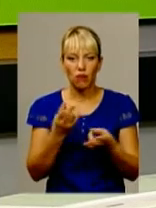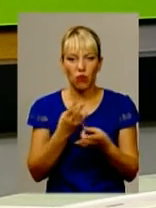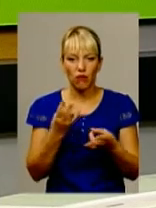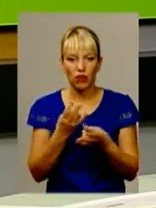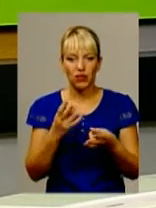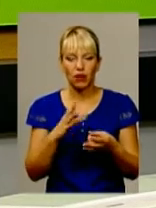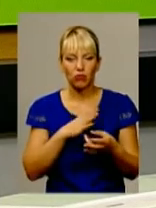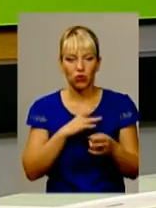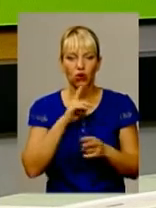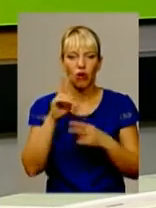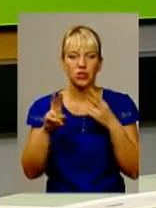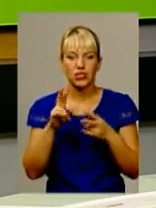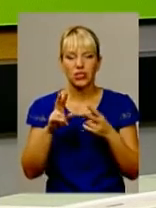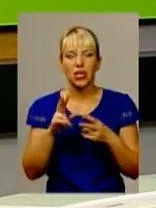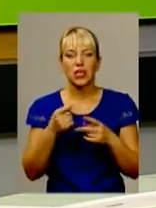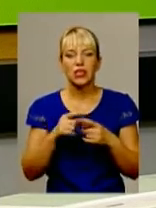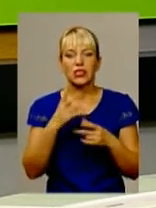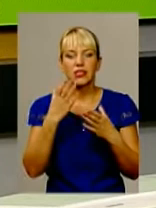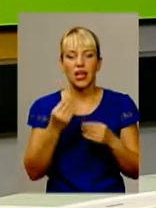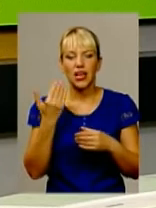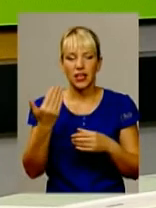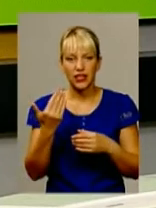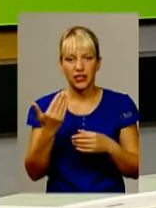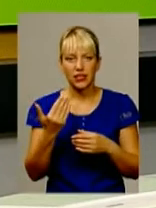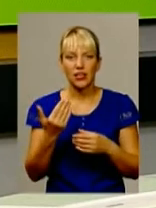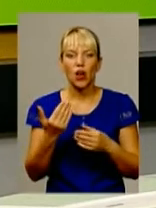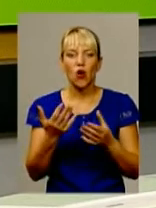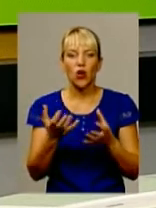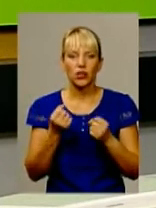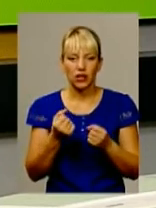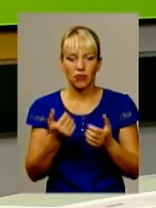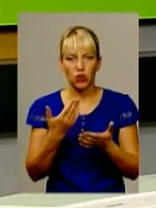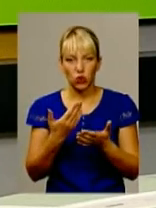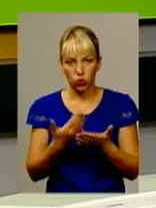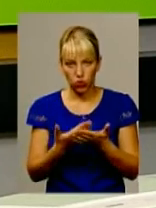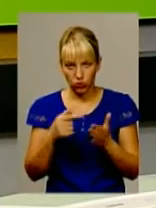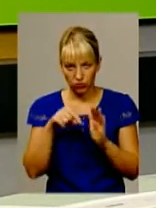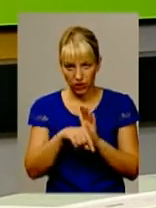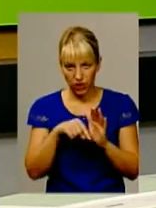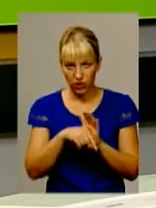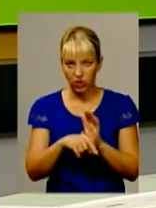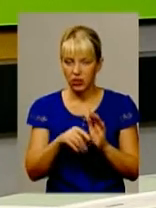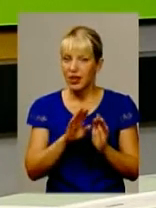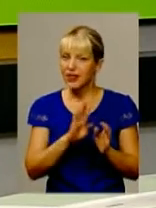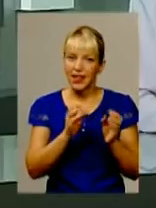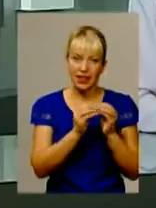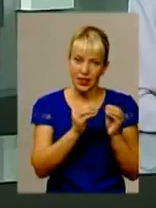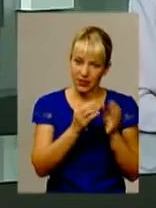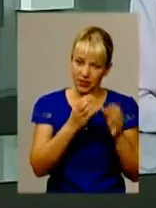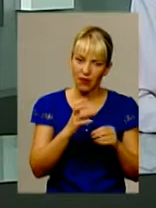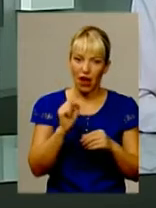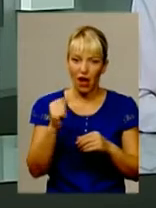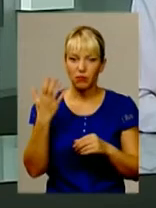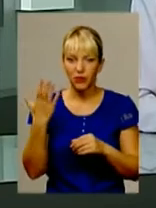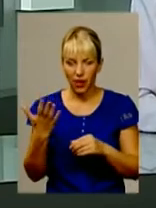з дня її отримання, копії ухвали. Тобто ми отримали... П'ять днів, не десять, а п'ять, так? п'ять, так. Ми